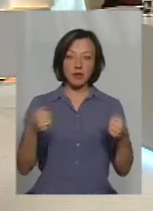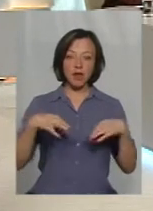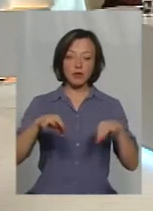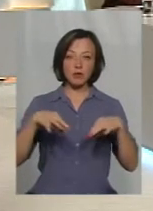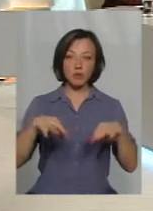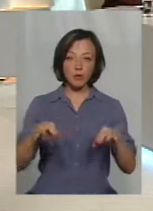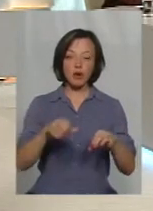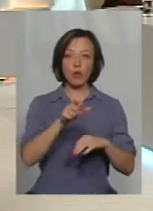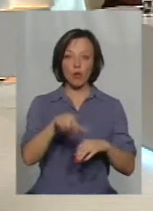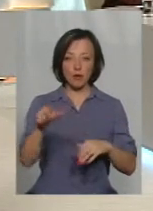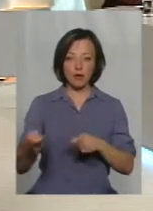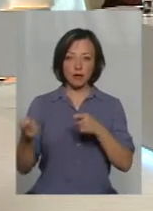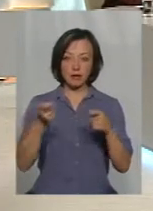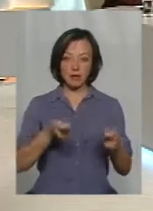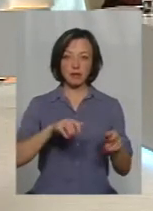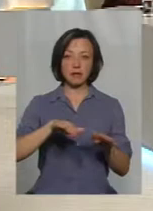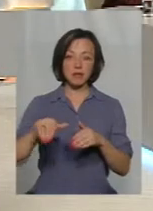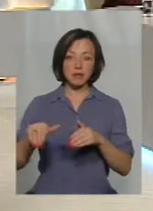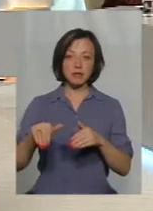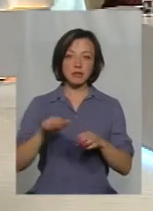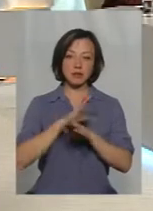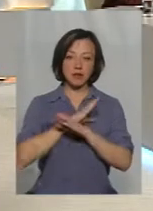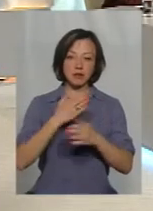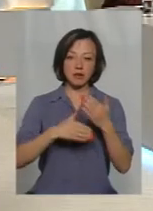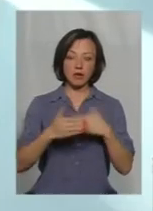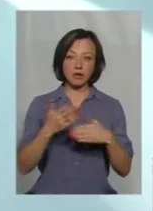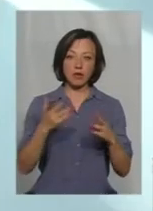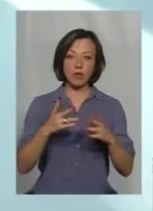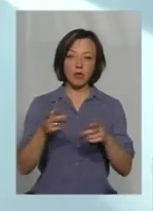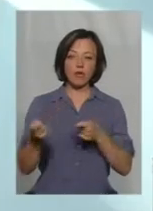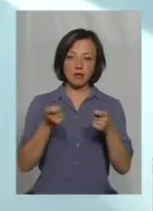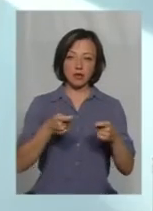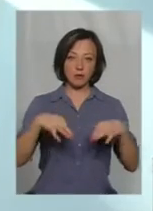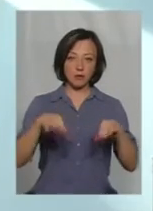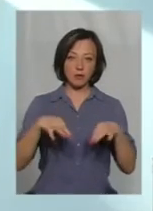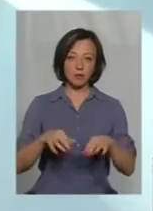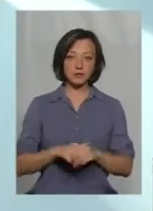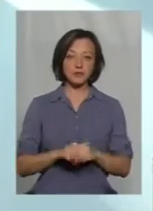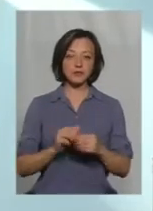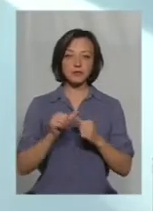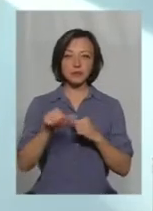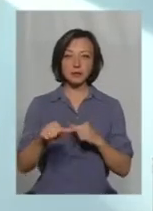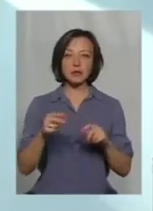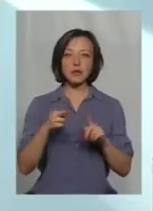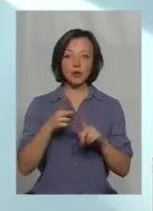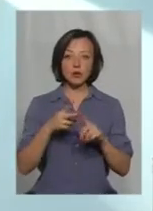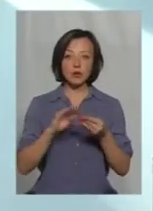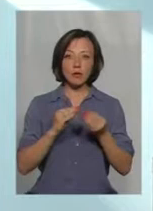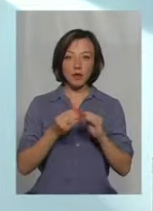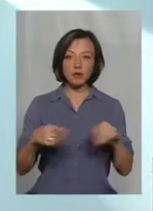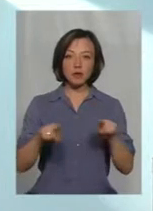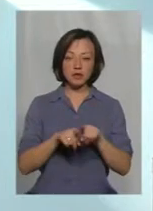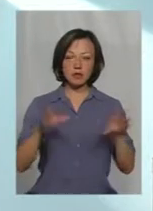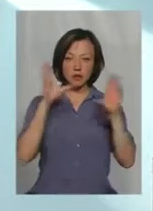гуманітарними і після смерті інваліда, на якого везений автомобіль. Крім того, другого проблеми, яку ж теж